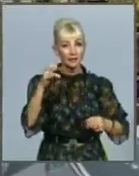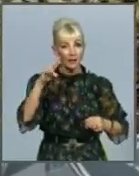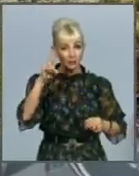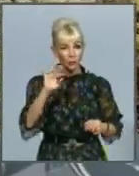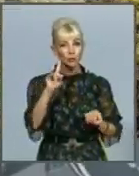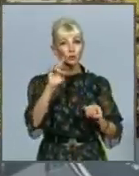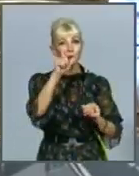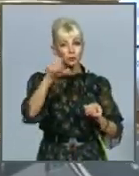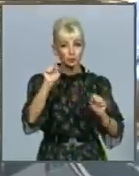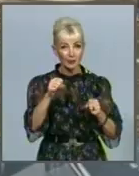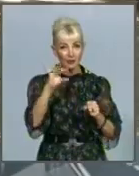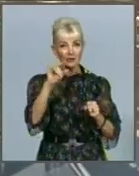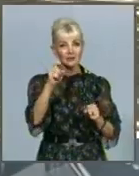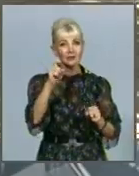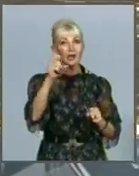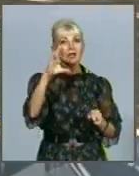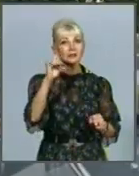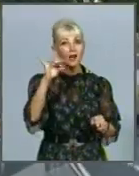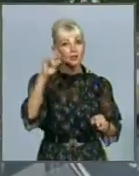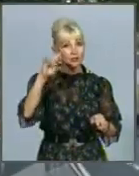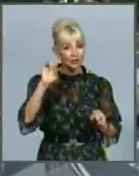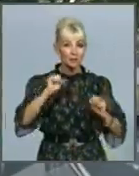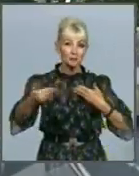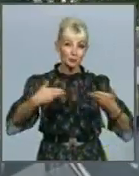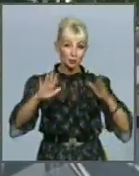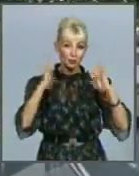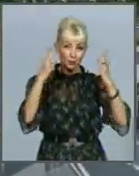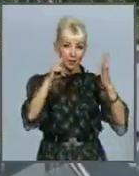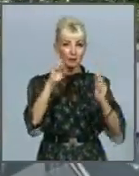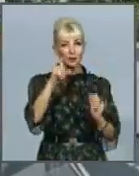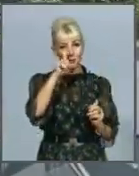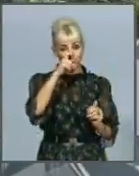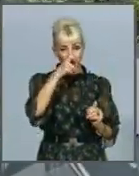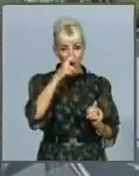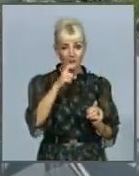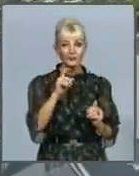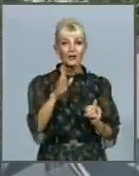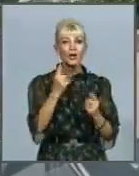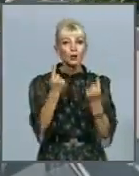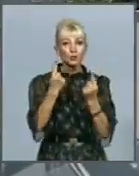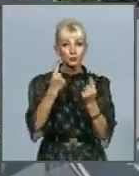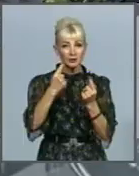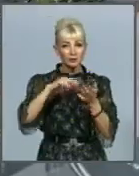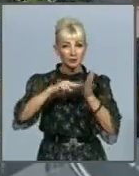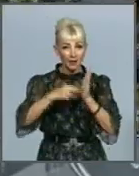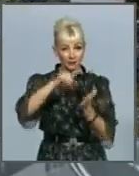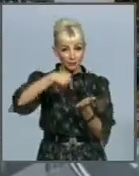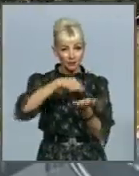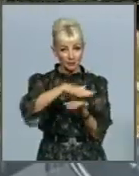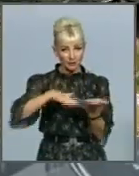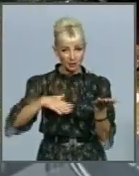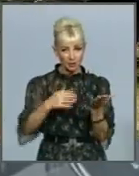гуляти пішком в лісопарк, в парк Горькова. Щодо масштабних проєктів, то у місті продовжуються роботи з